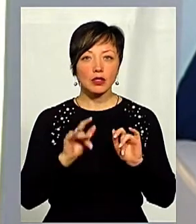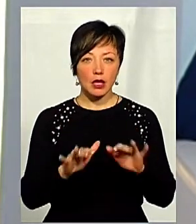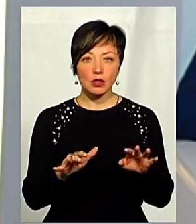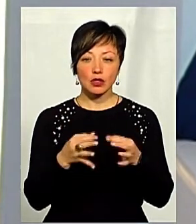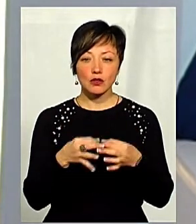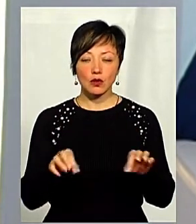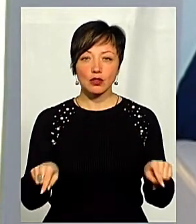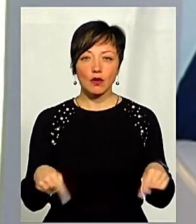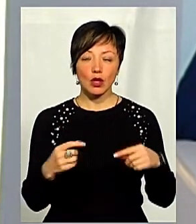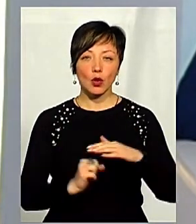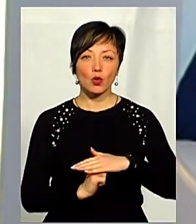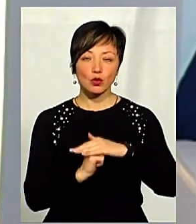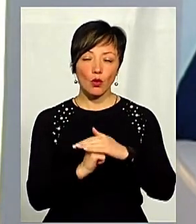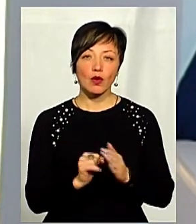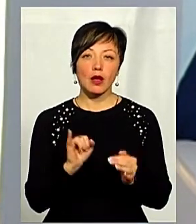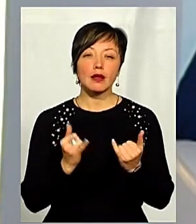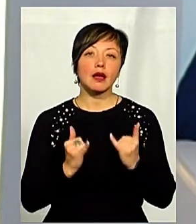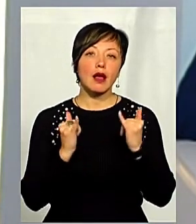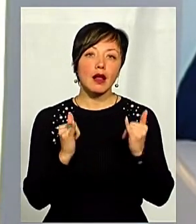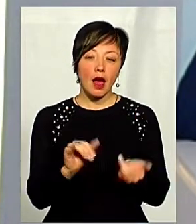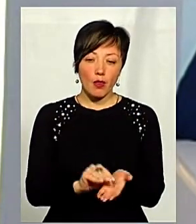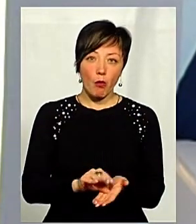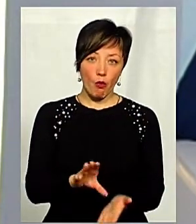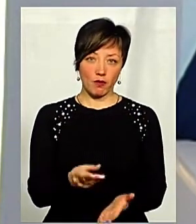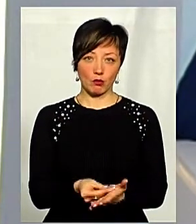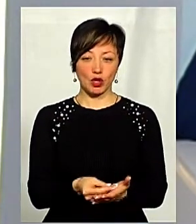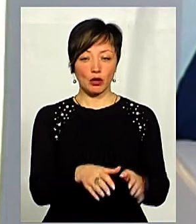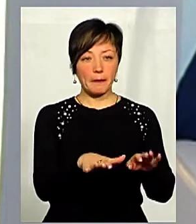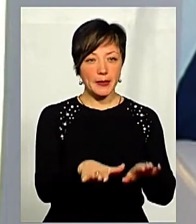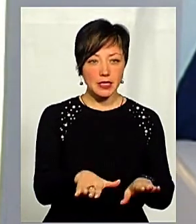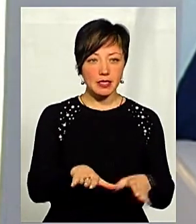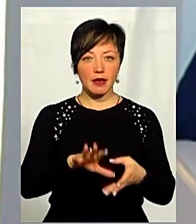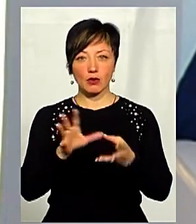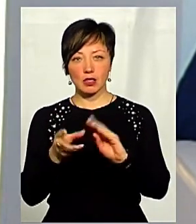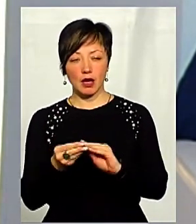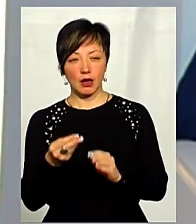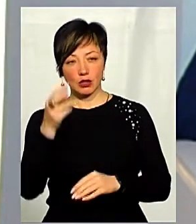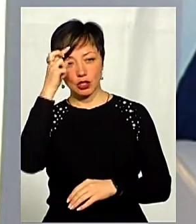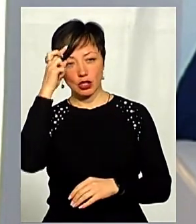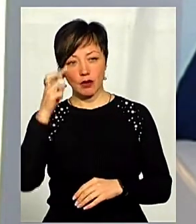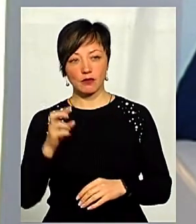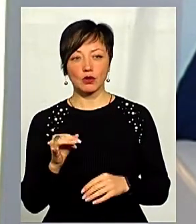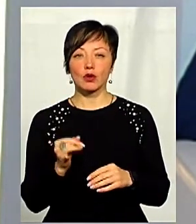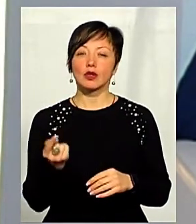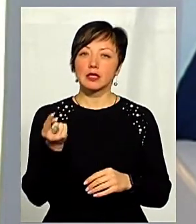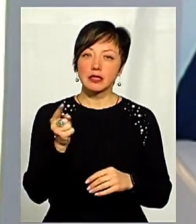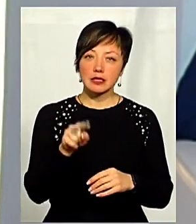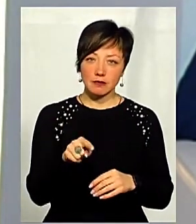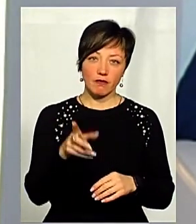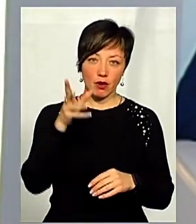дозволують створити основу для наповнення бюджету як місцевого, так і загальнодержавного, саме